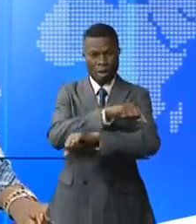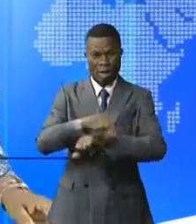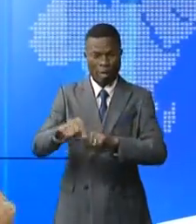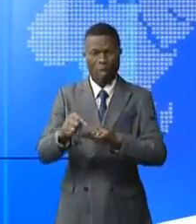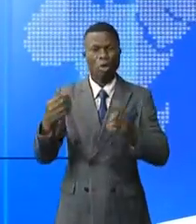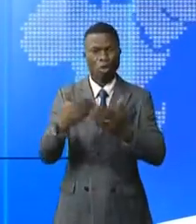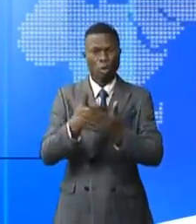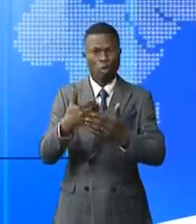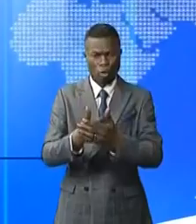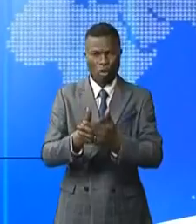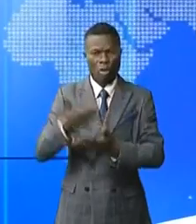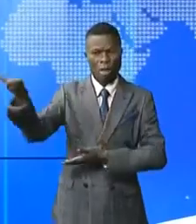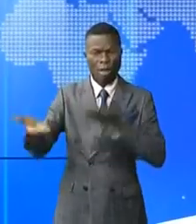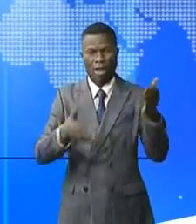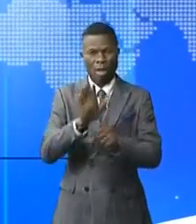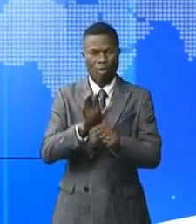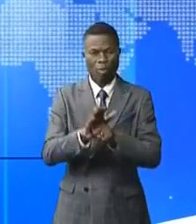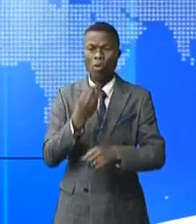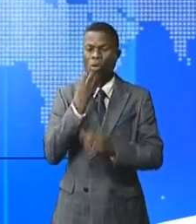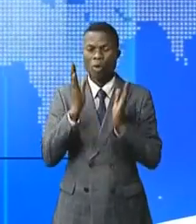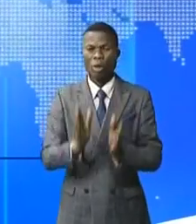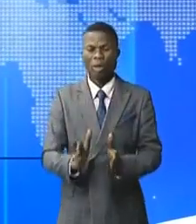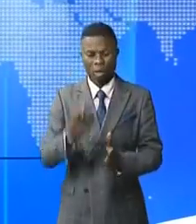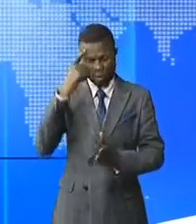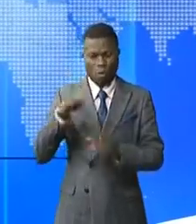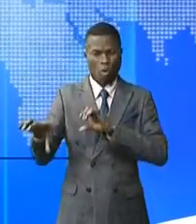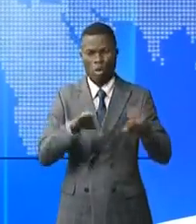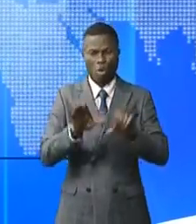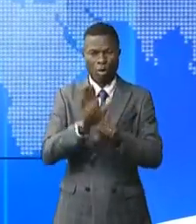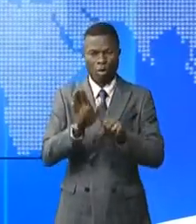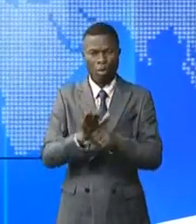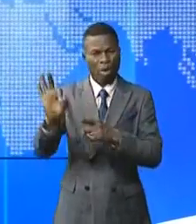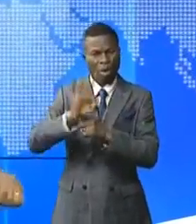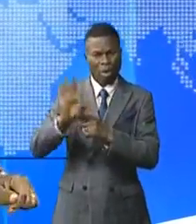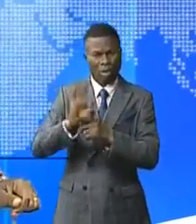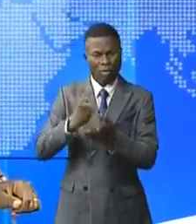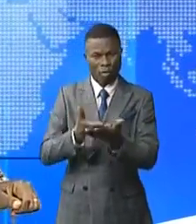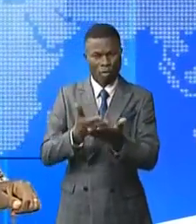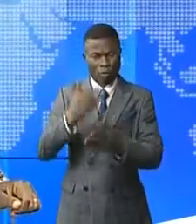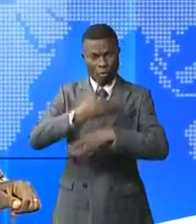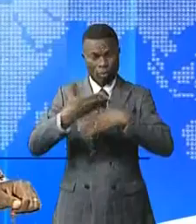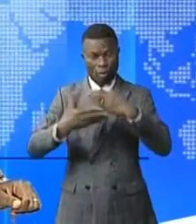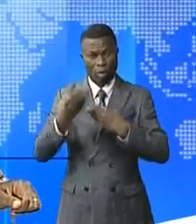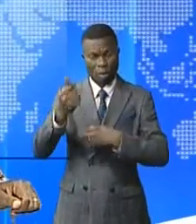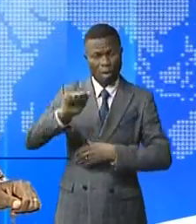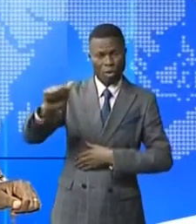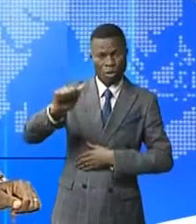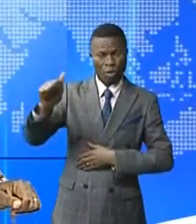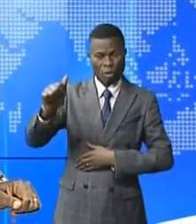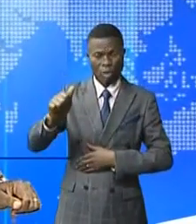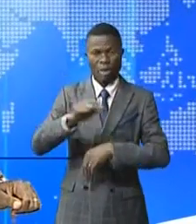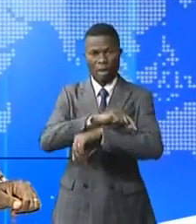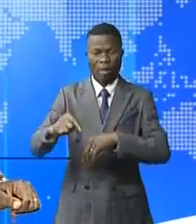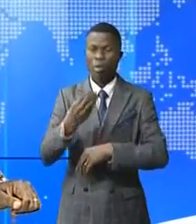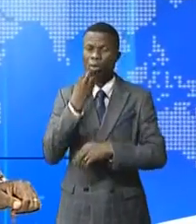pourra recevoir plusieurs inspecteurs pour des manifestations ou de formations construites sur fonds propres de l'IGF.